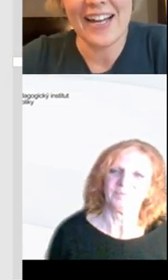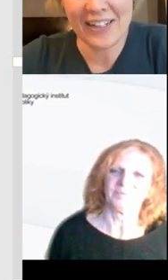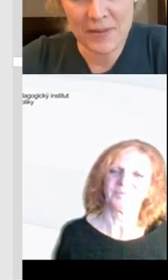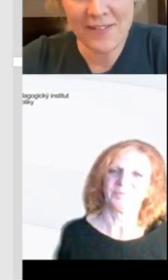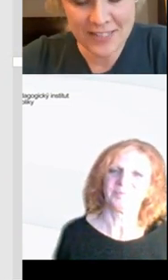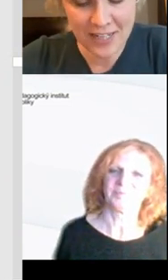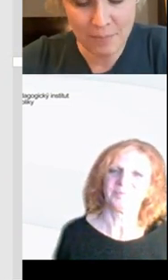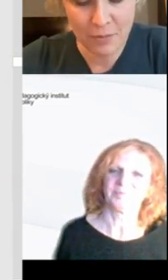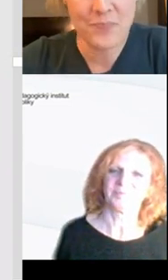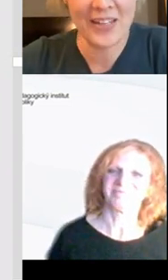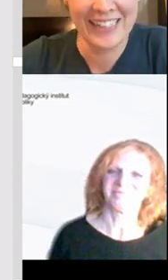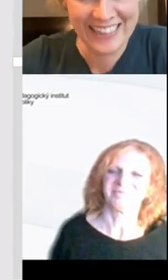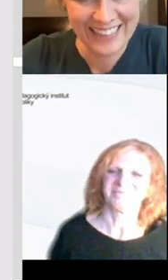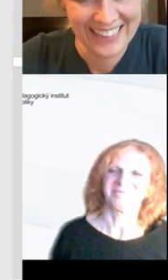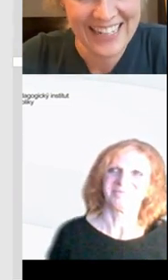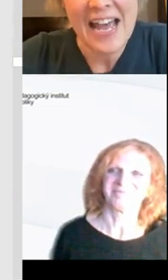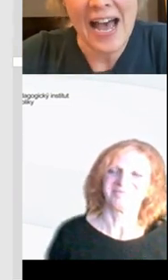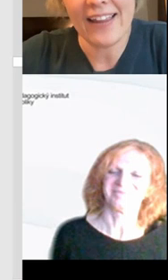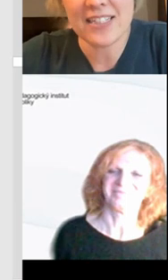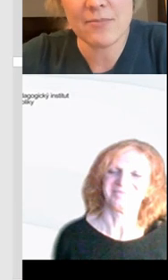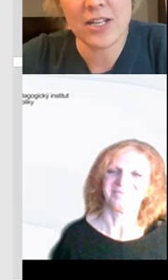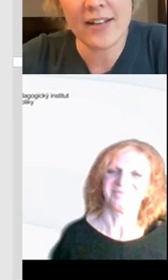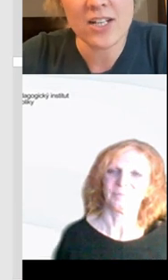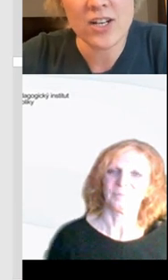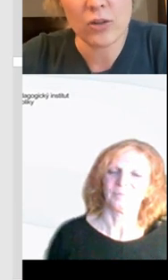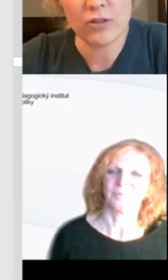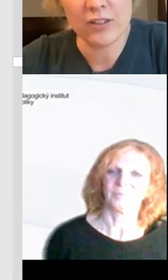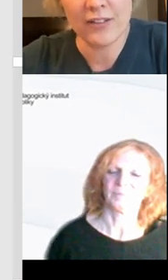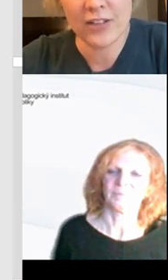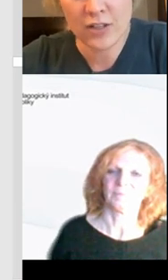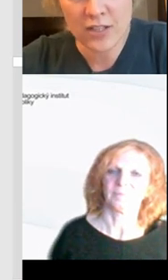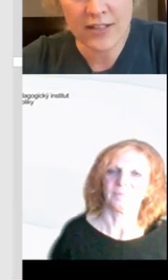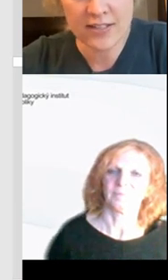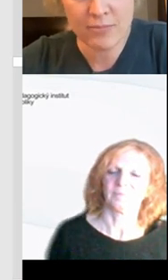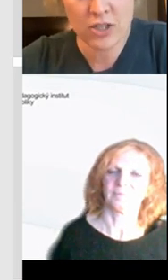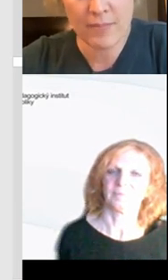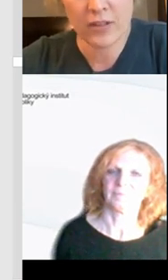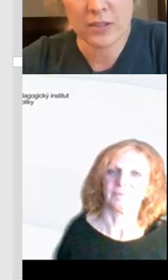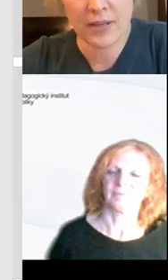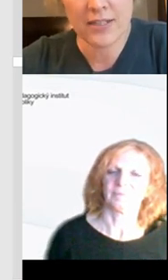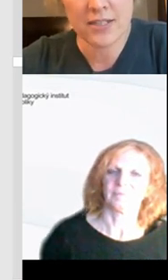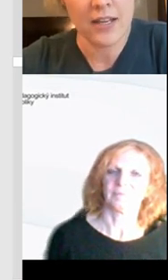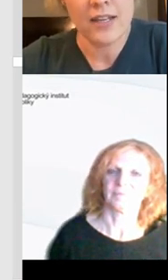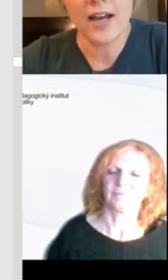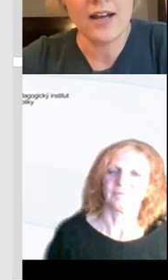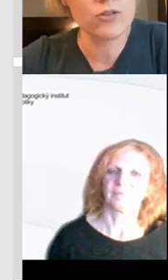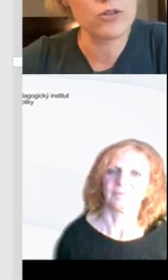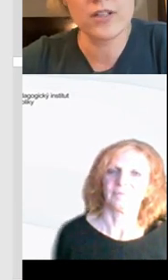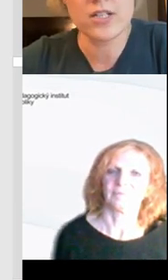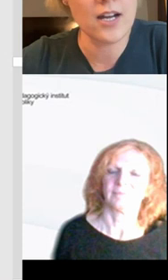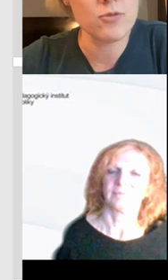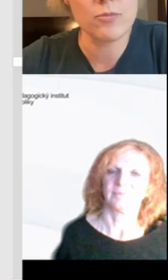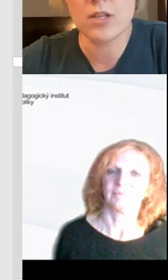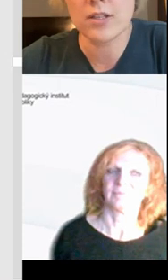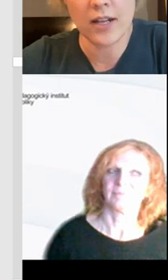Tak, já úplně vás chápu, ale jak jsem říkala na začátku, většina z vás si jsem přišla pro inspiraci. Já